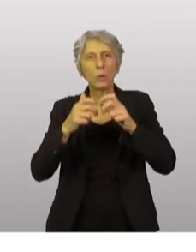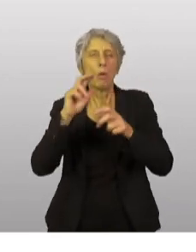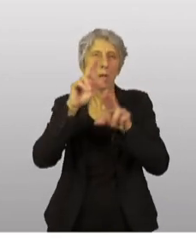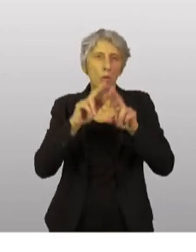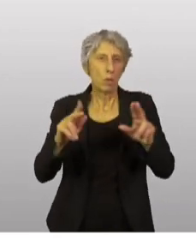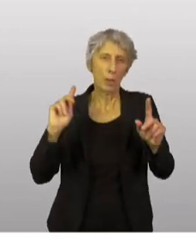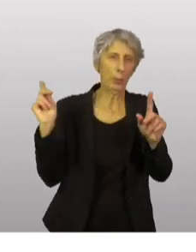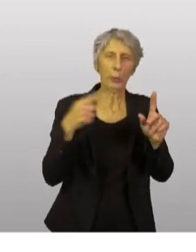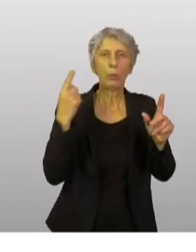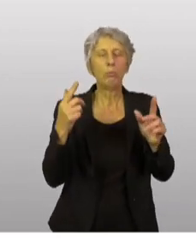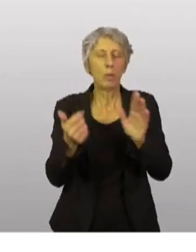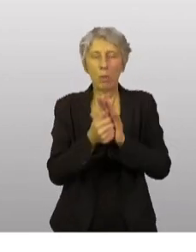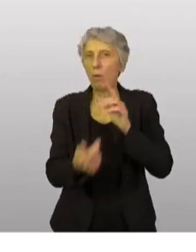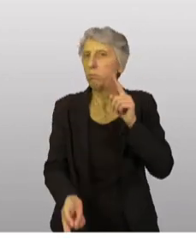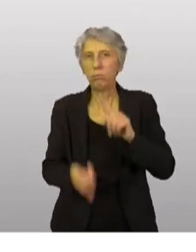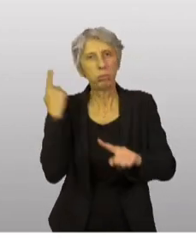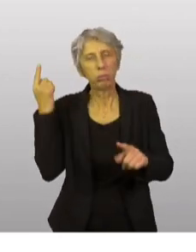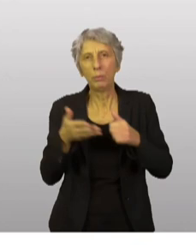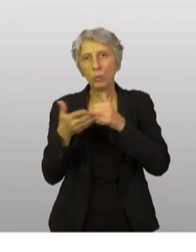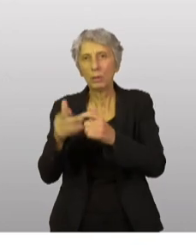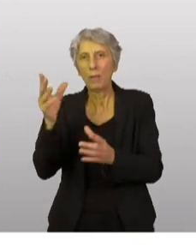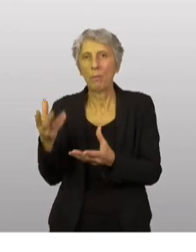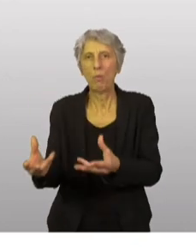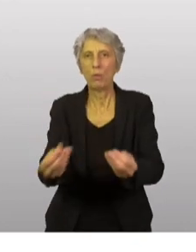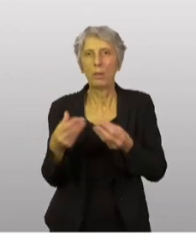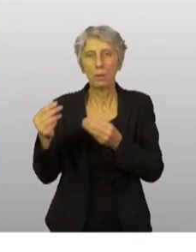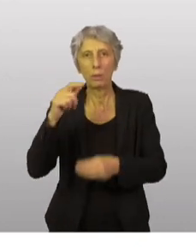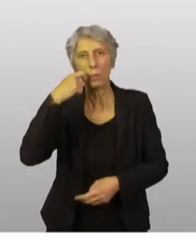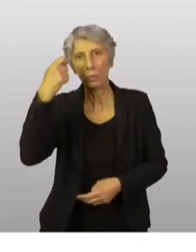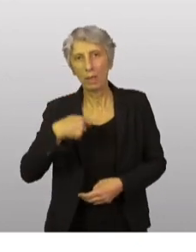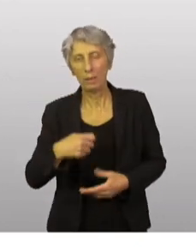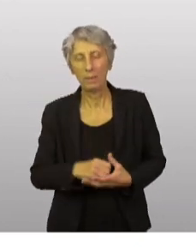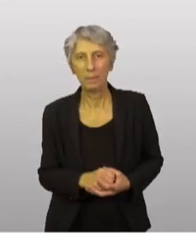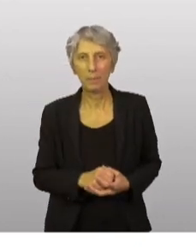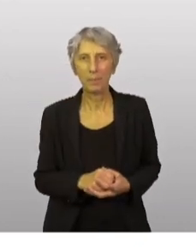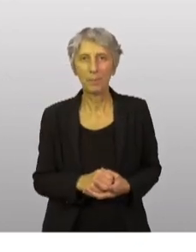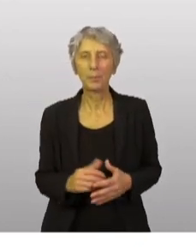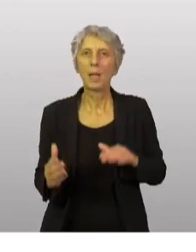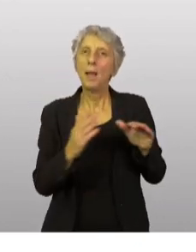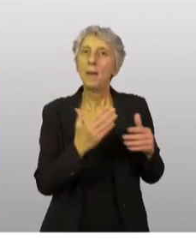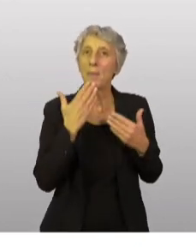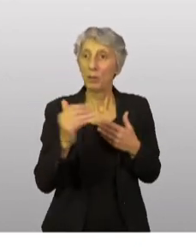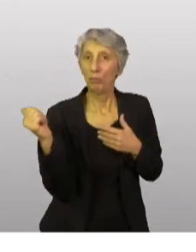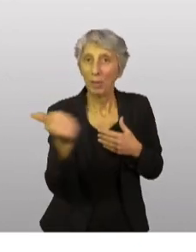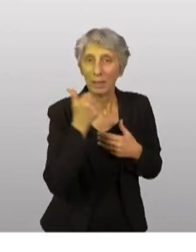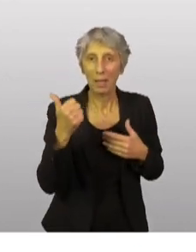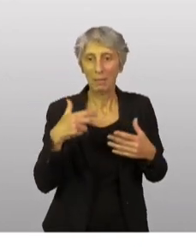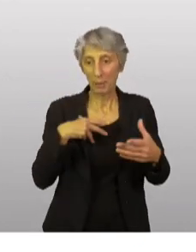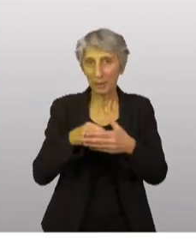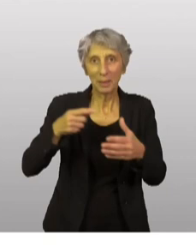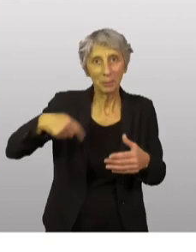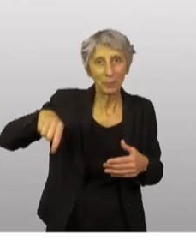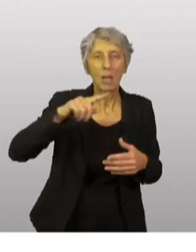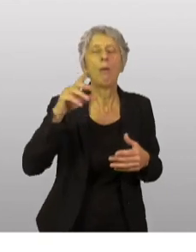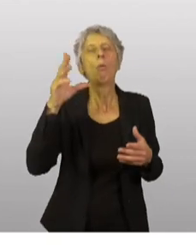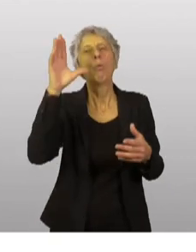essentiel dans le soutien aux Ukrainiens. Je remercie chacun des participants de cette conférence.'ai